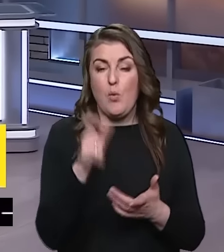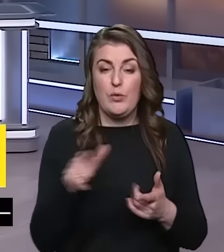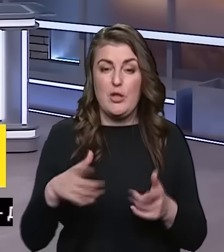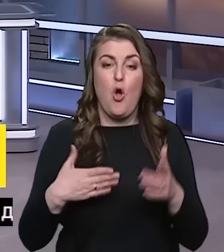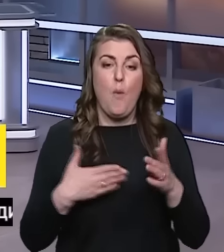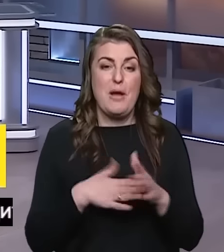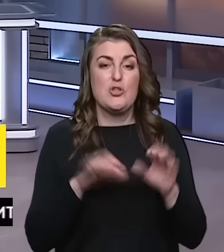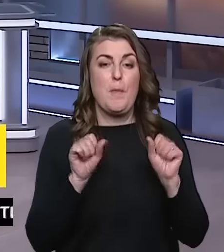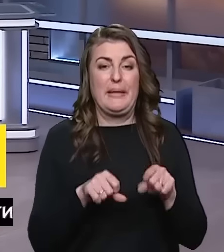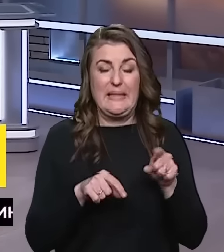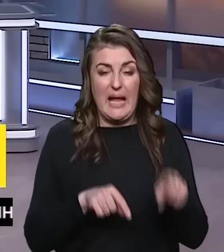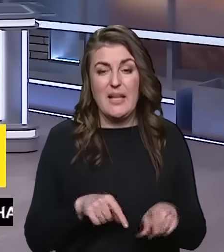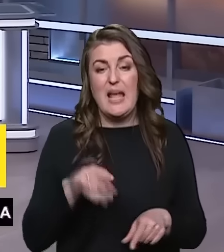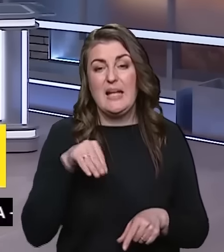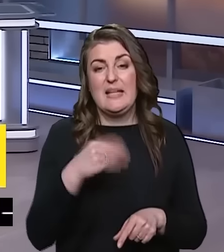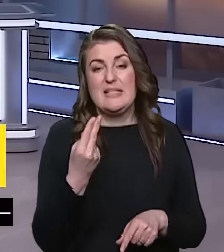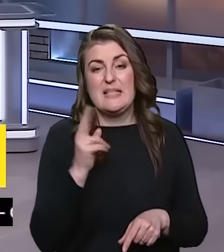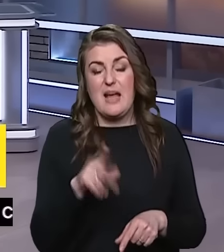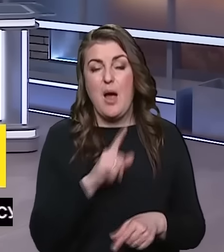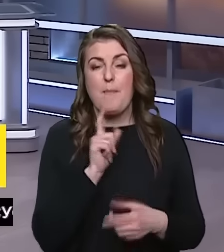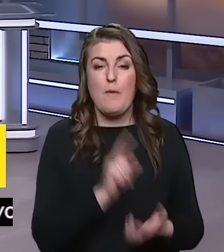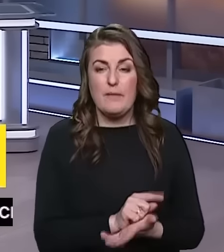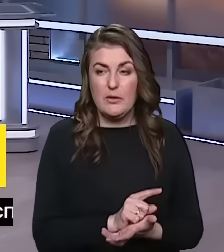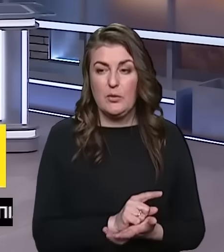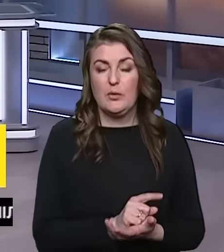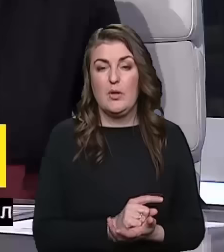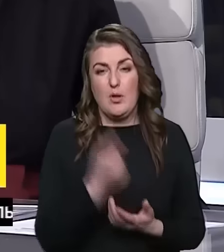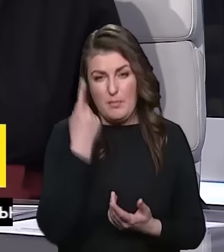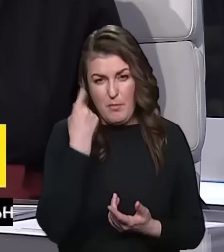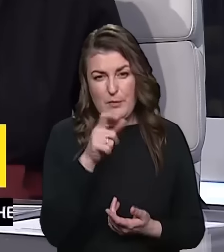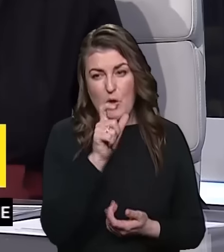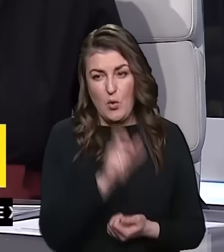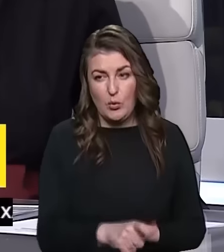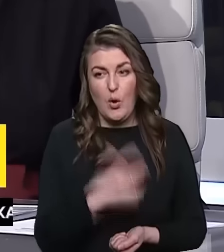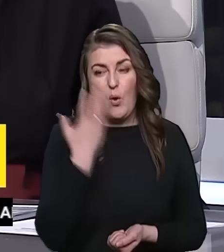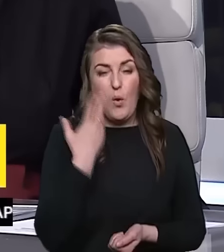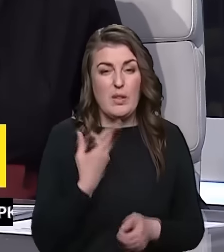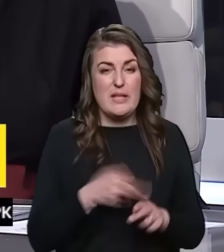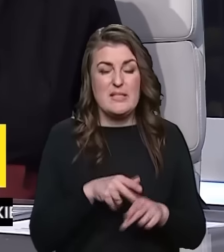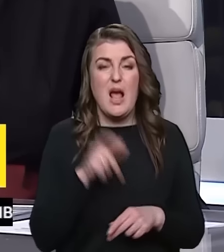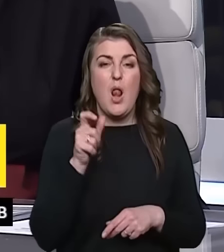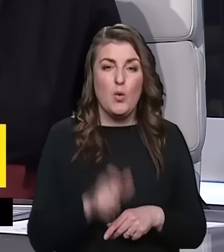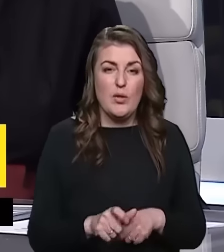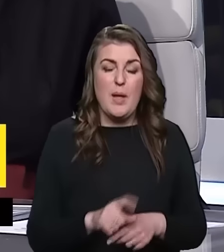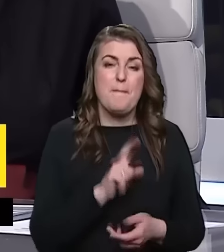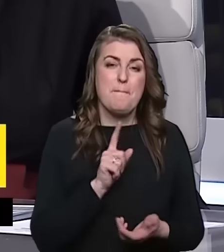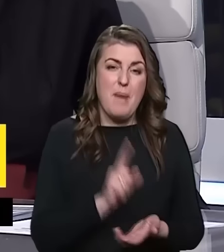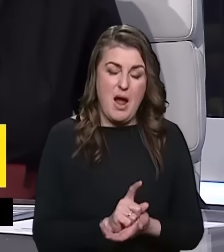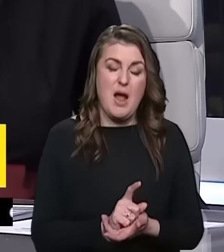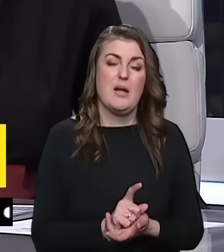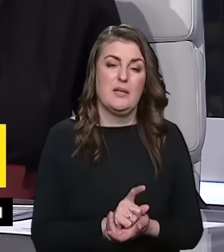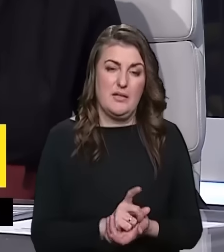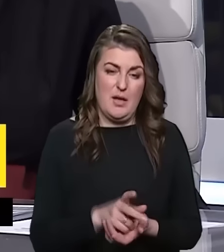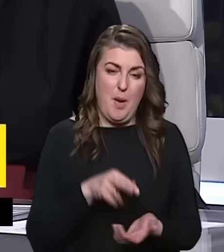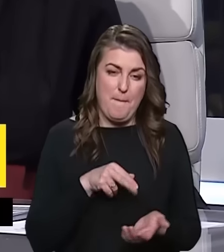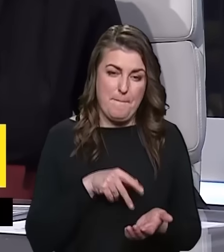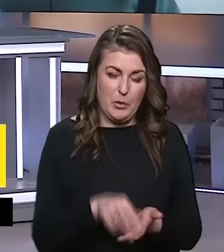обмежена припятна. І ТЦК повинна повідомити людину, коли ця людина має прийти